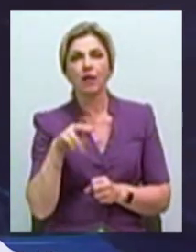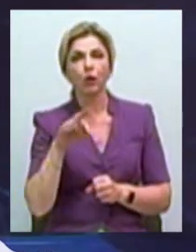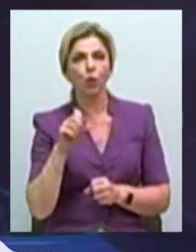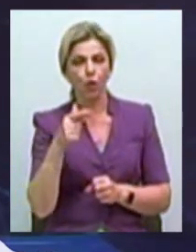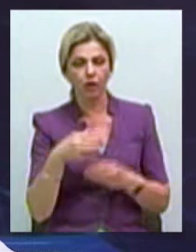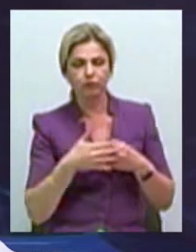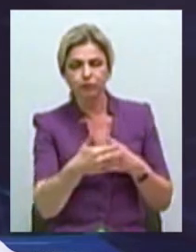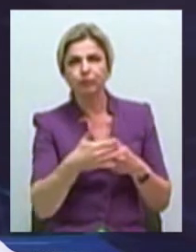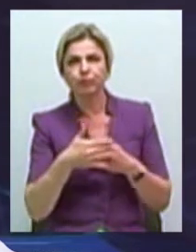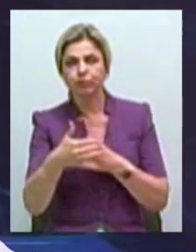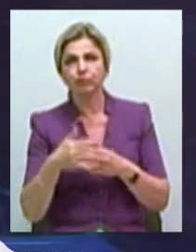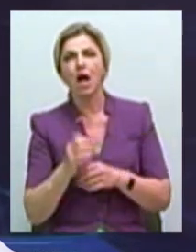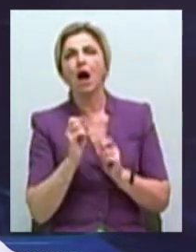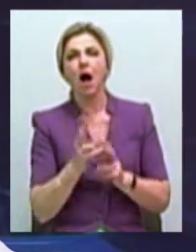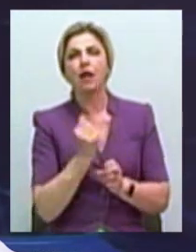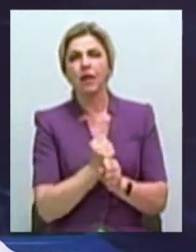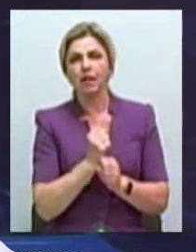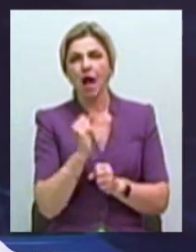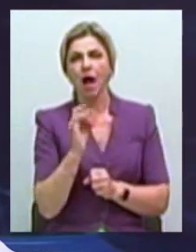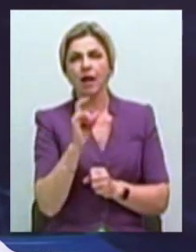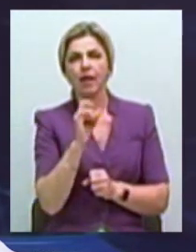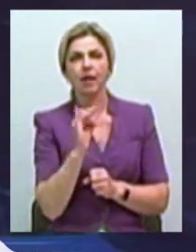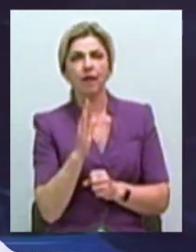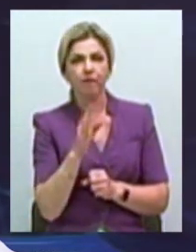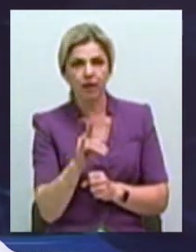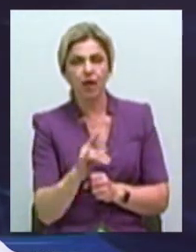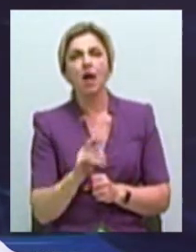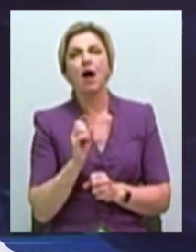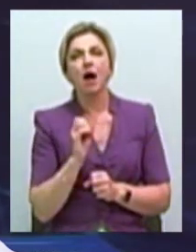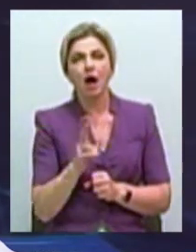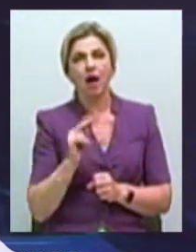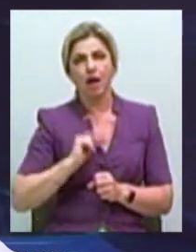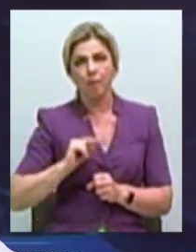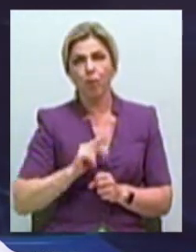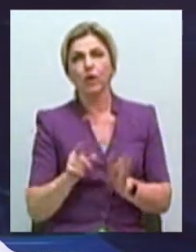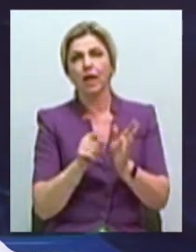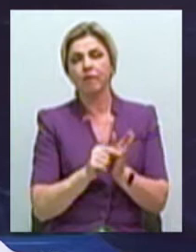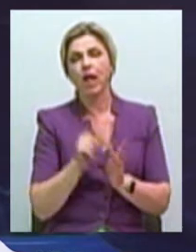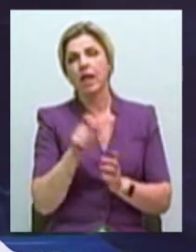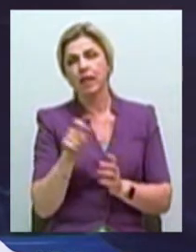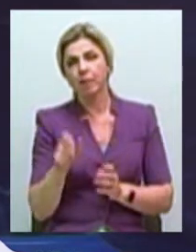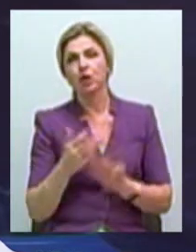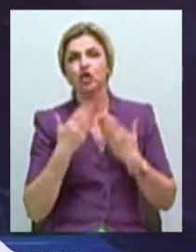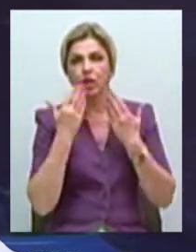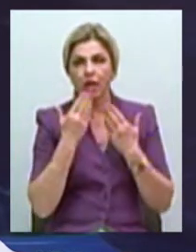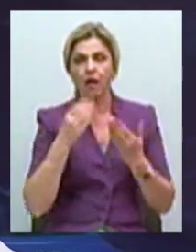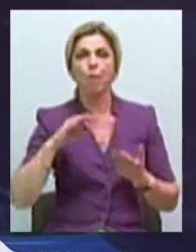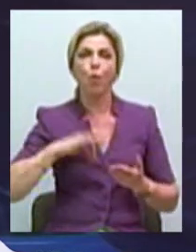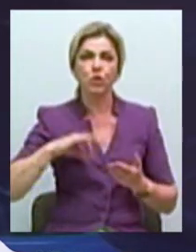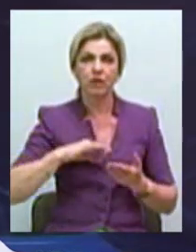формировать архивы, каким образом работать, в том числе, с клиентами, читателями, пользователями.